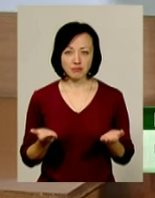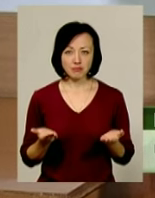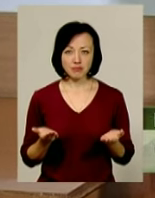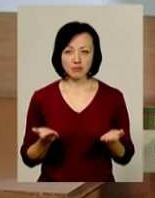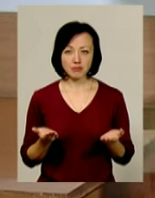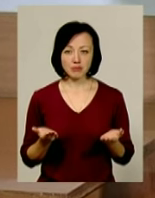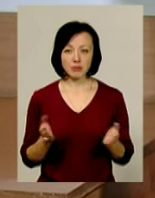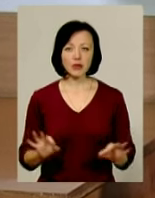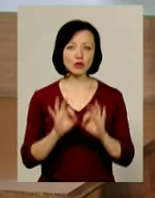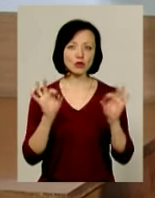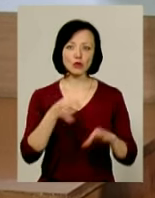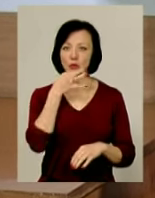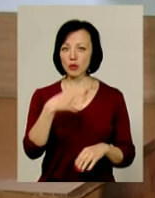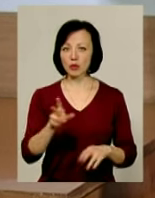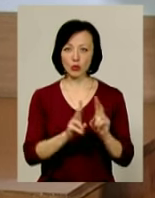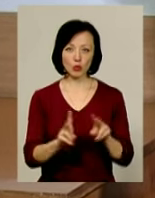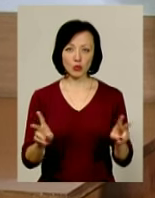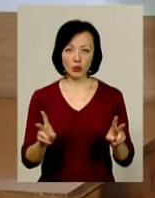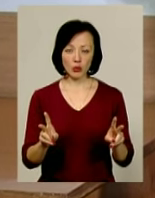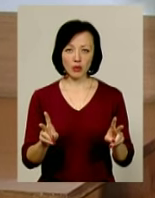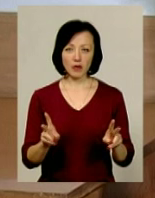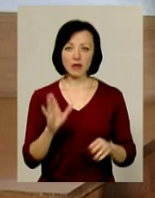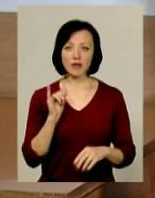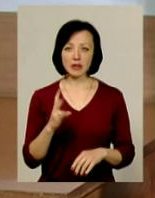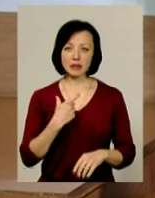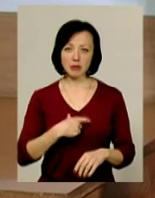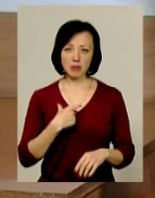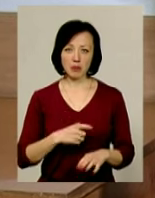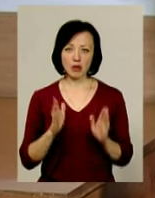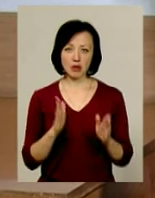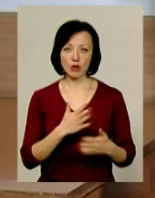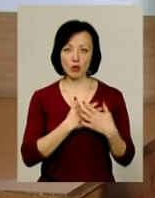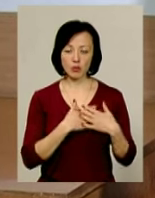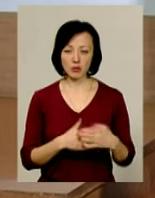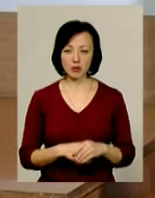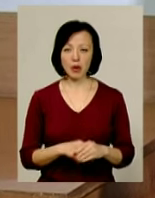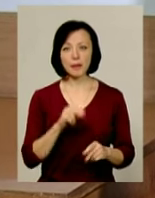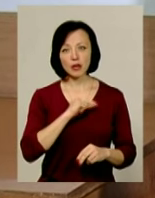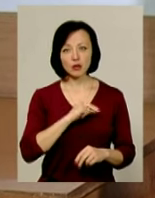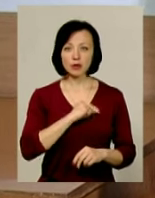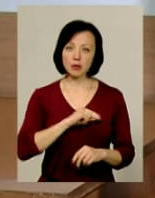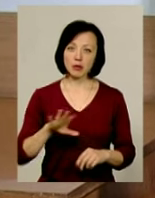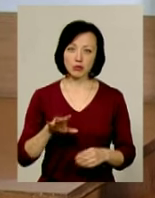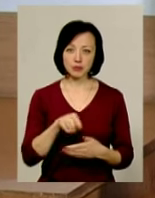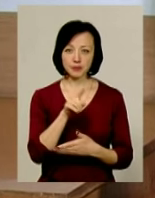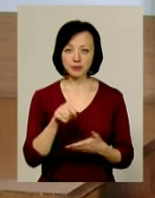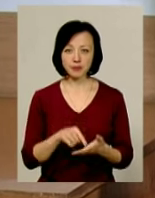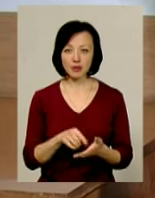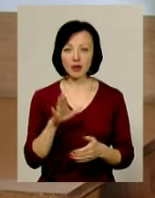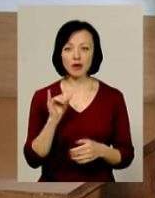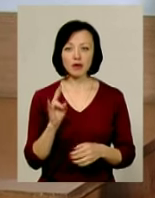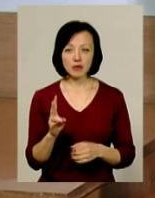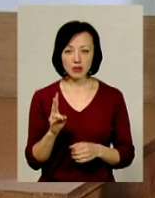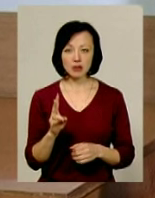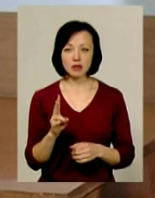Йому нічого не подобається, ніхто. Так само себе таке любить. Він не працює? Він